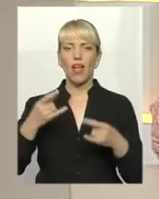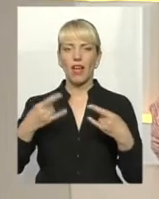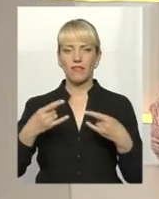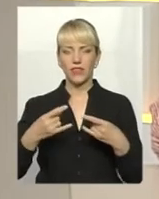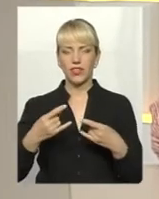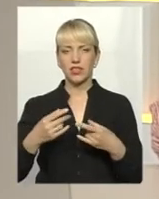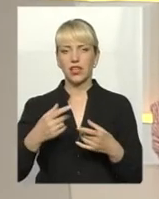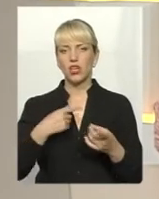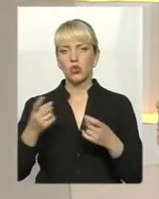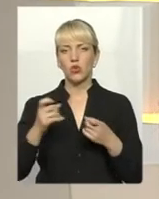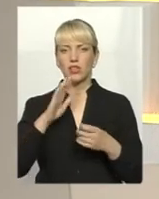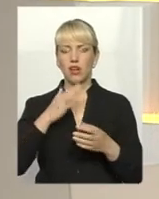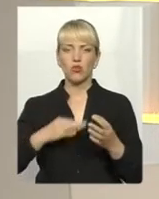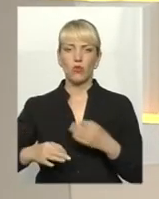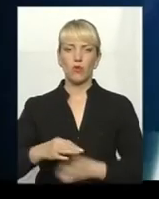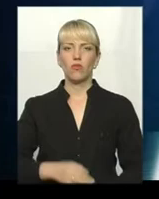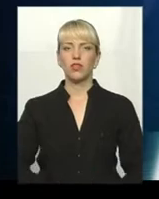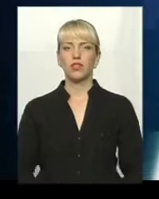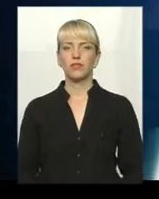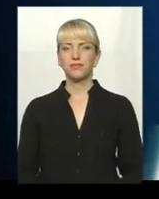до нашого обговорення. Прошу сюжет.